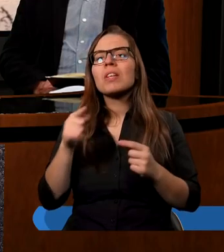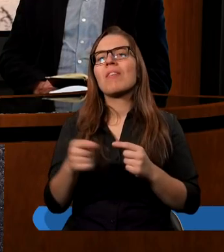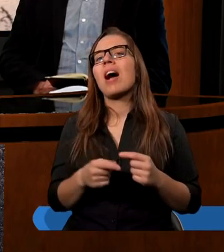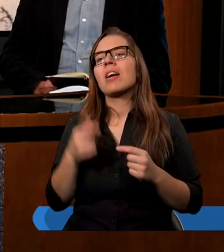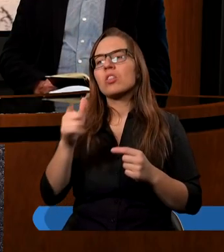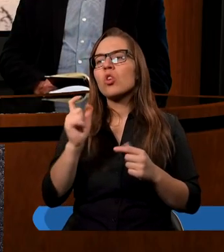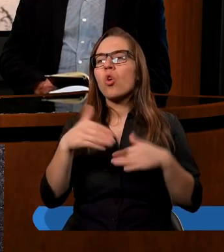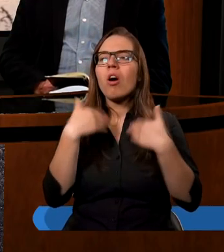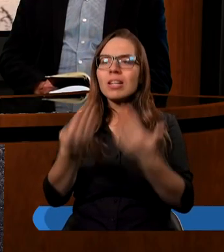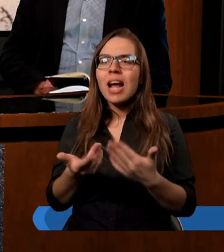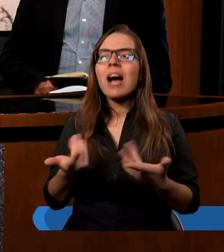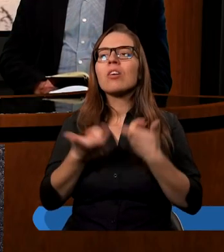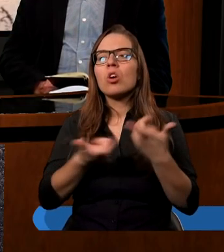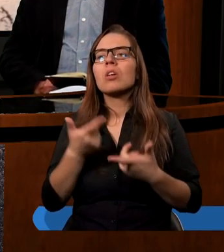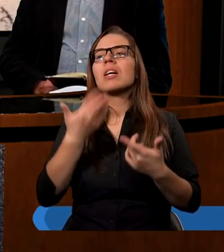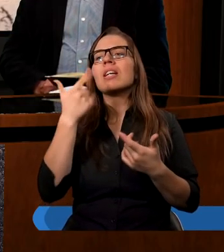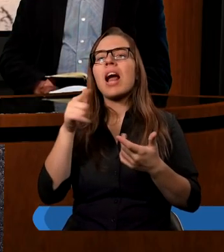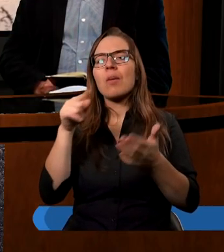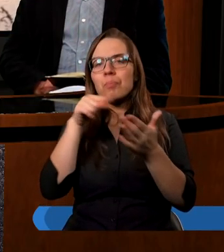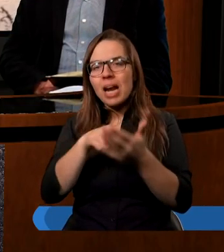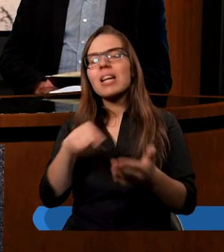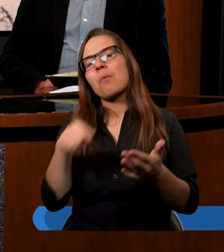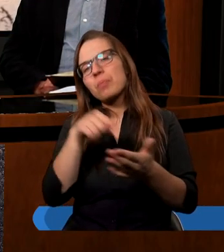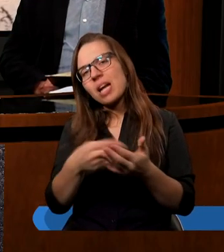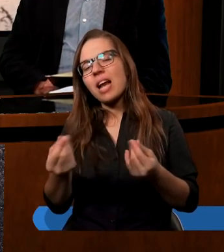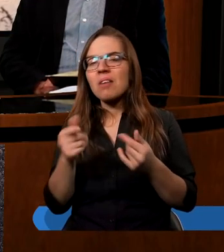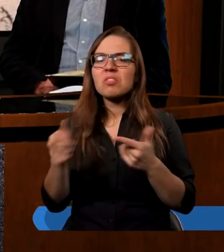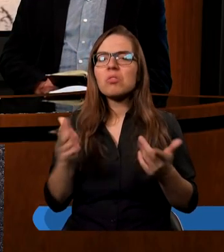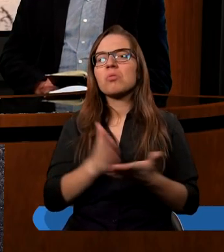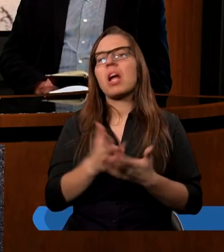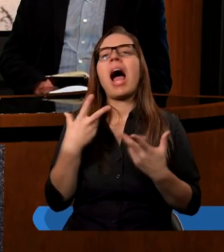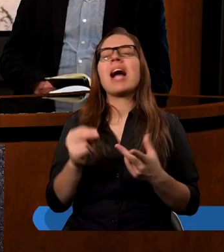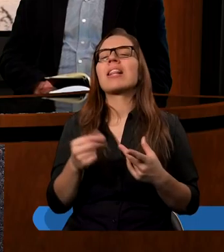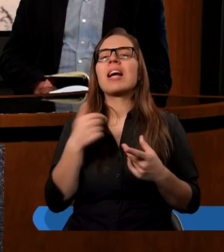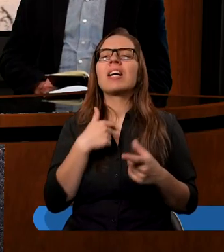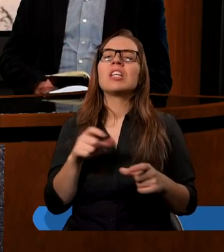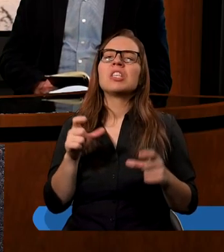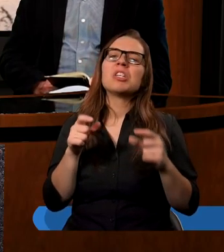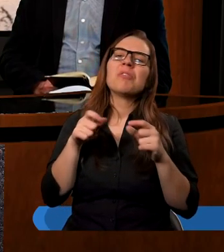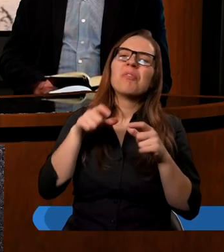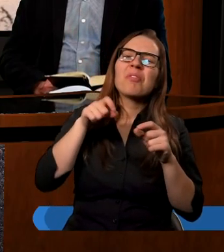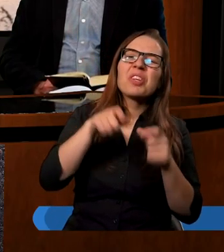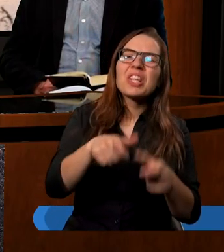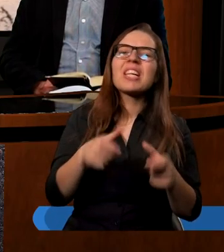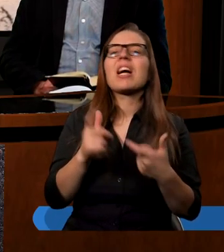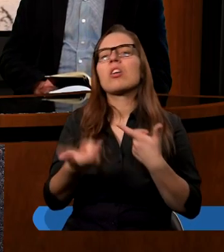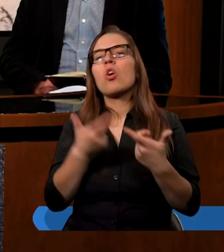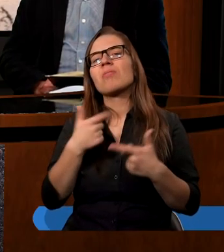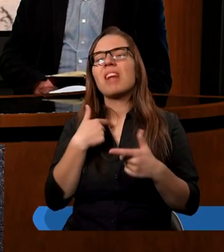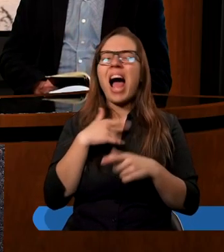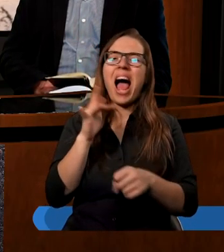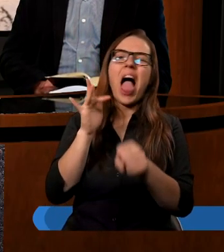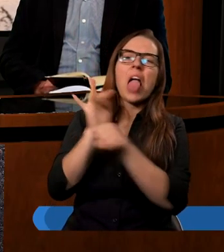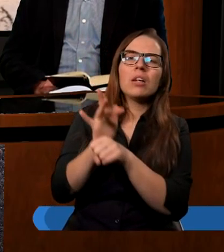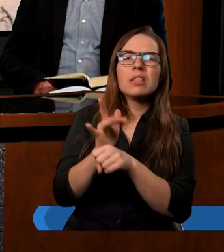dać, tyle daję. Ile chcę na coś przeznaczyć, to przeznaczam, a nie wciskam, jak to się mówi popularnie, kit, że było